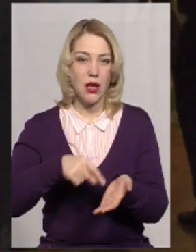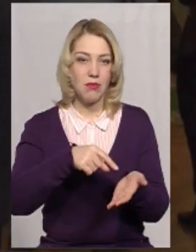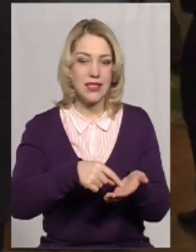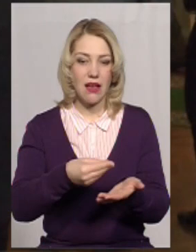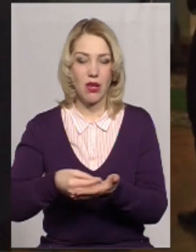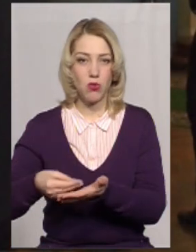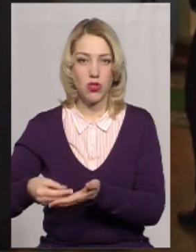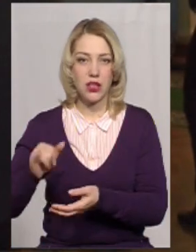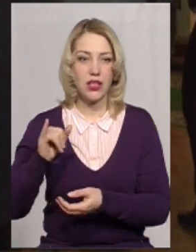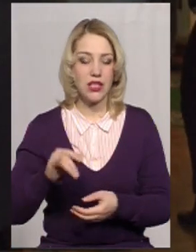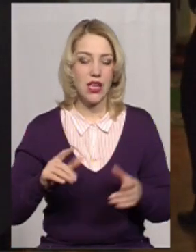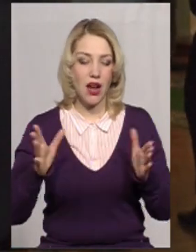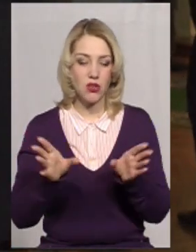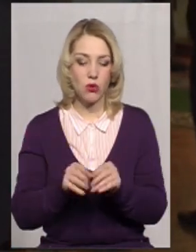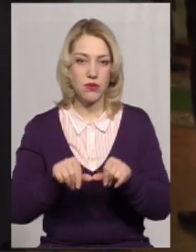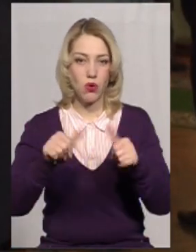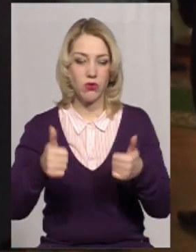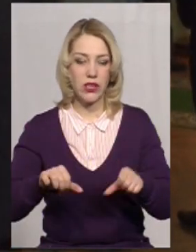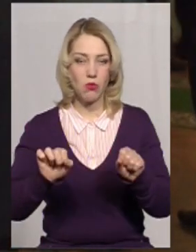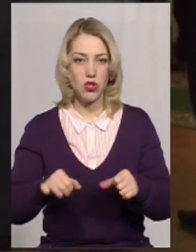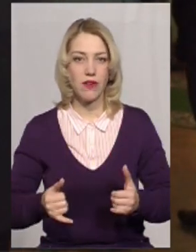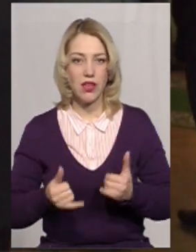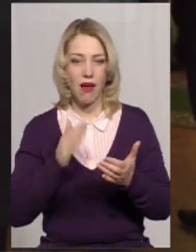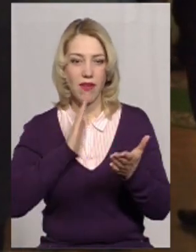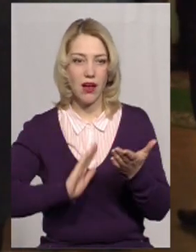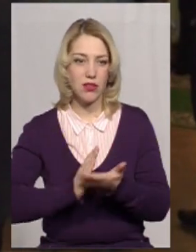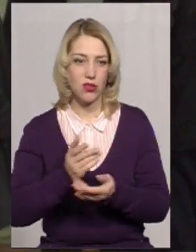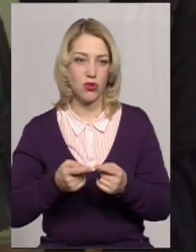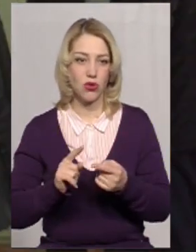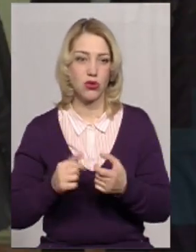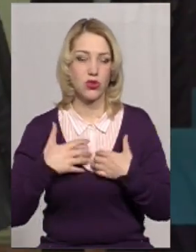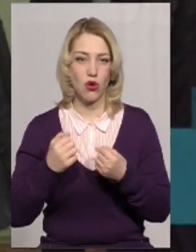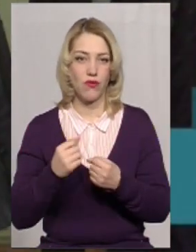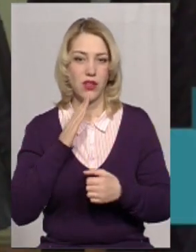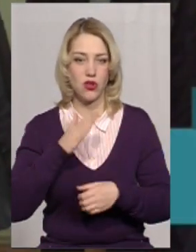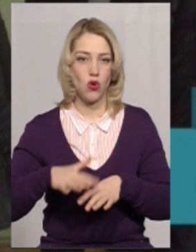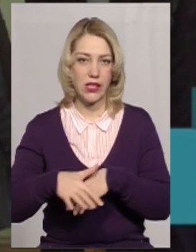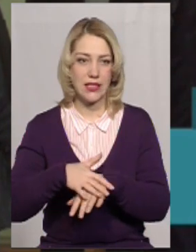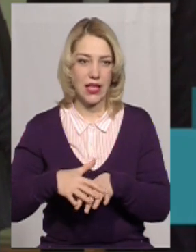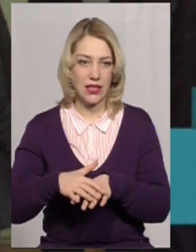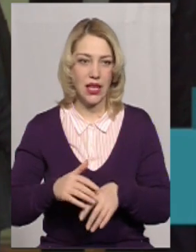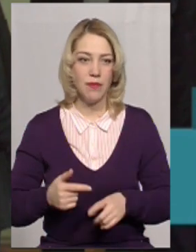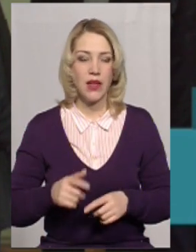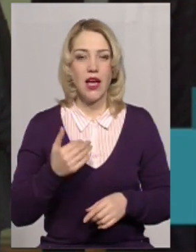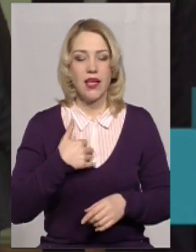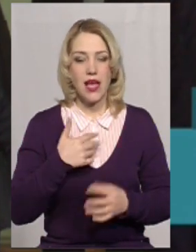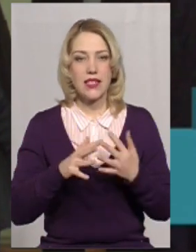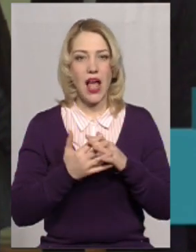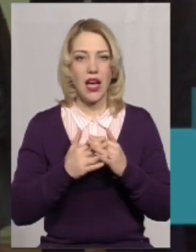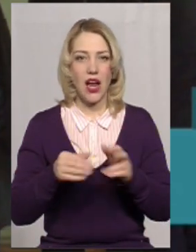бюджетів і разом сформувати можливості для якісного здоровлення нашого населення. Звичайно, я як з аграрної комісії,